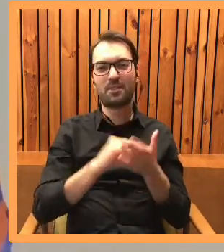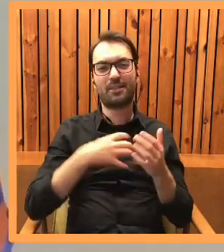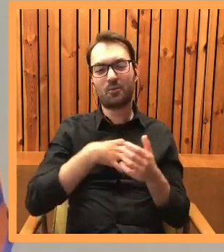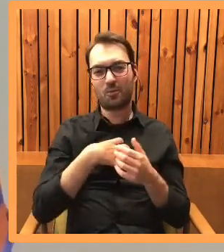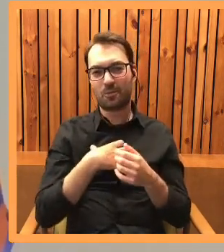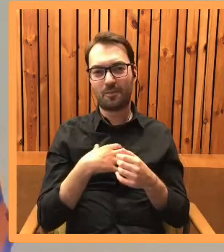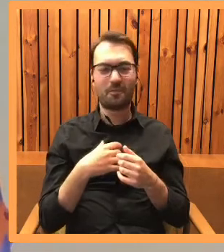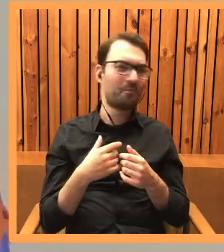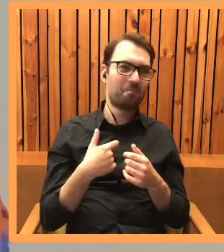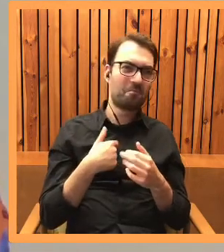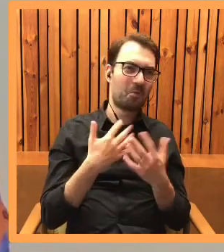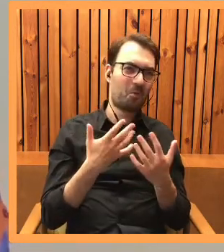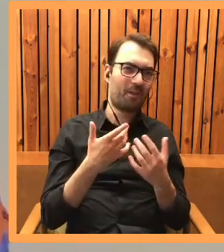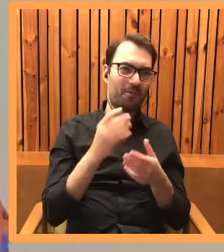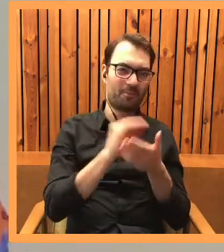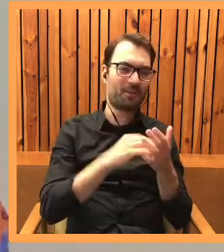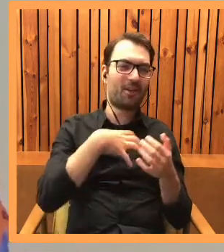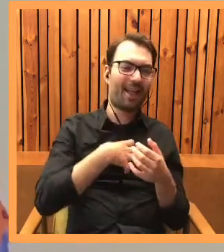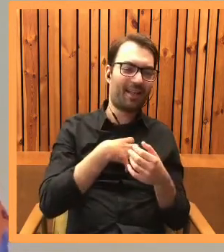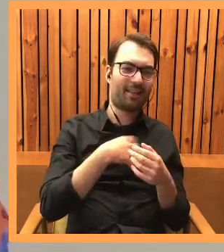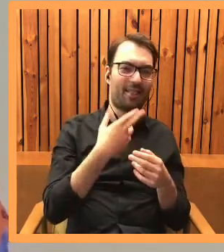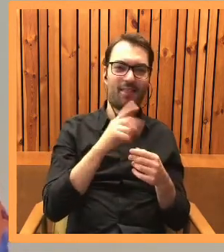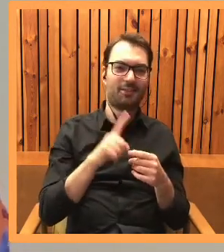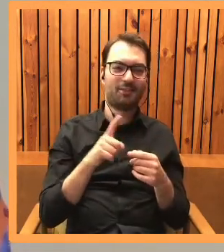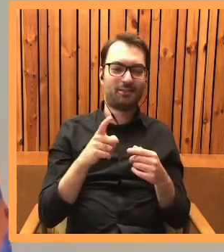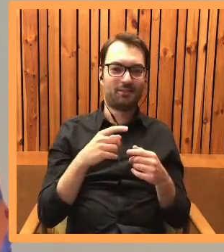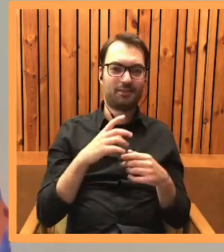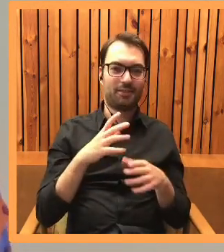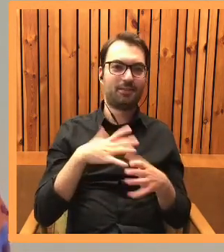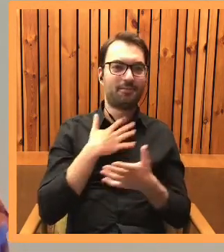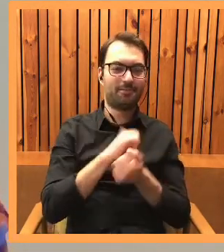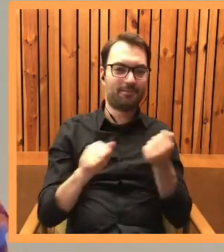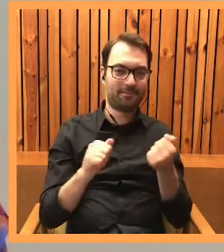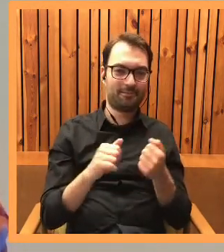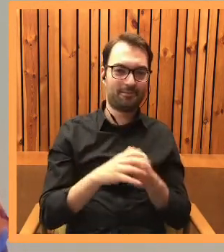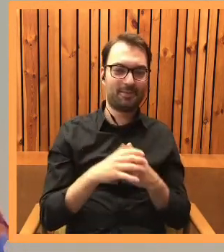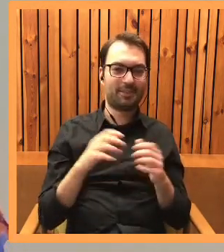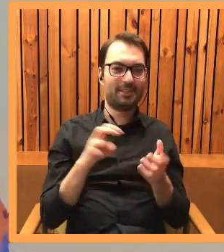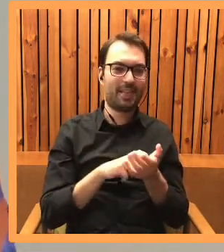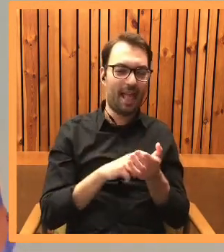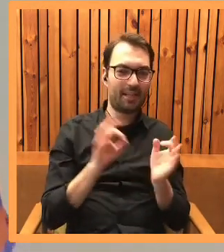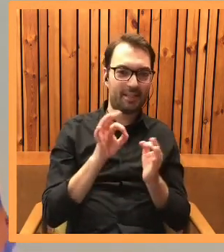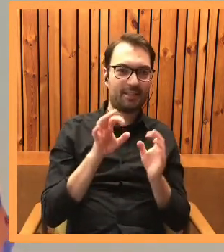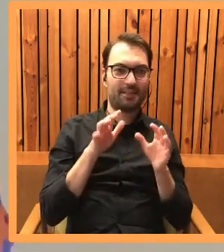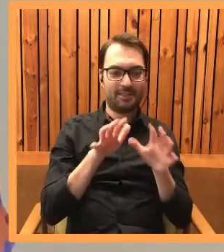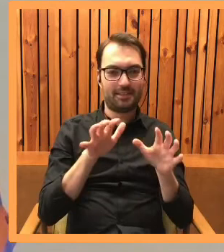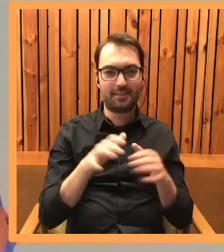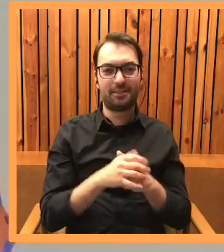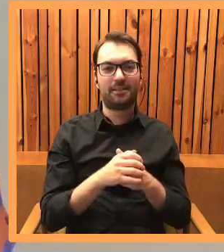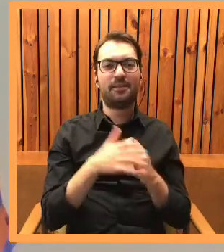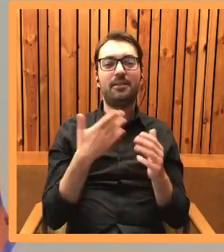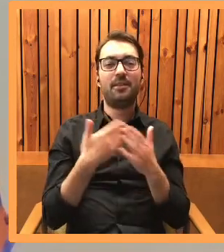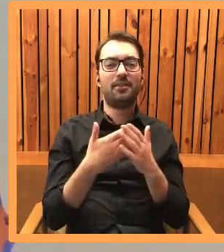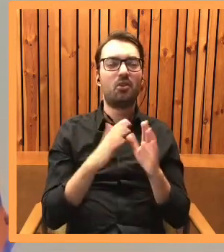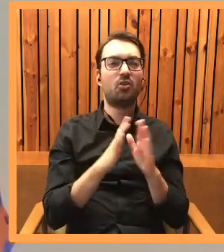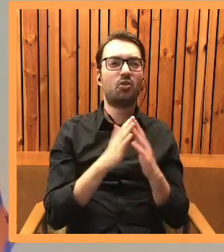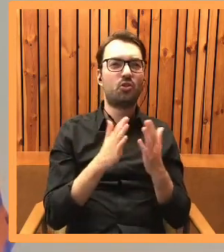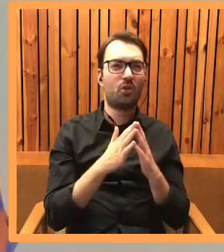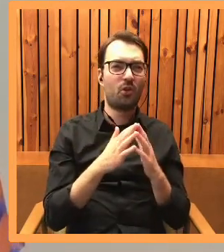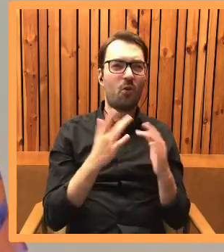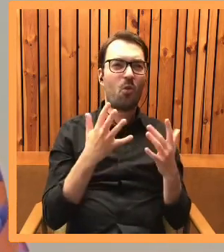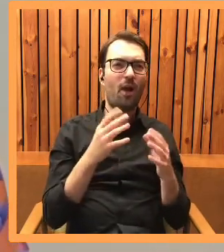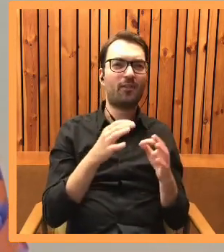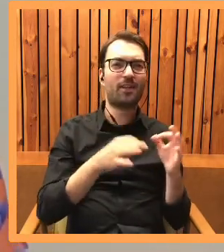Mi osobiście łatwiej jest rozśmieszyć niż przestraszyć. Być może dlatego, że w książce, w powieści łatwiej jest